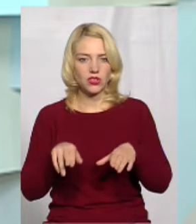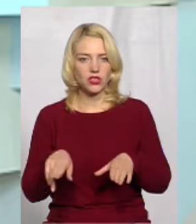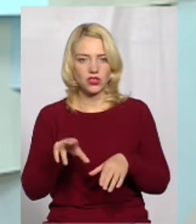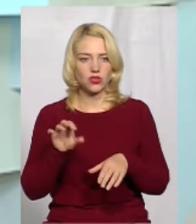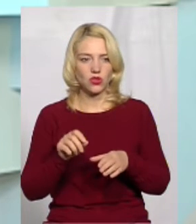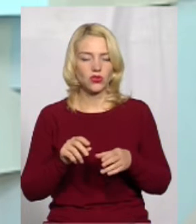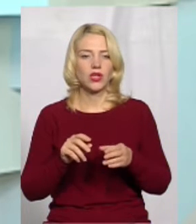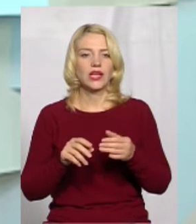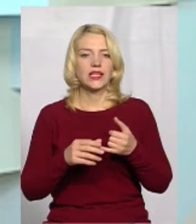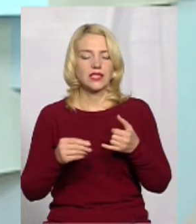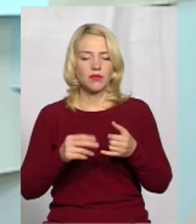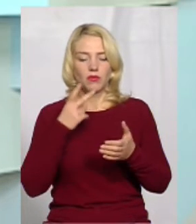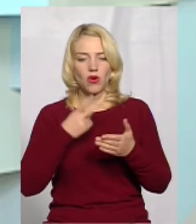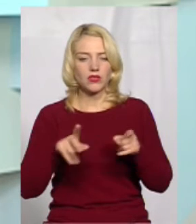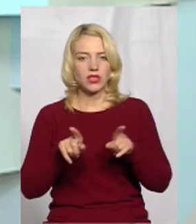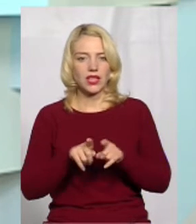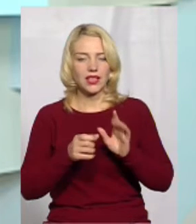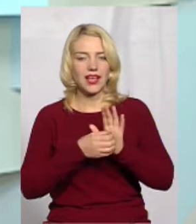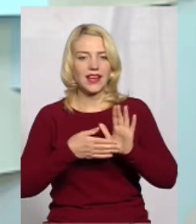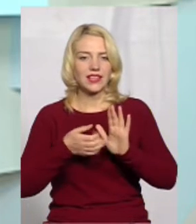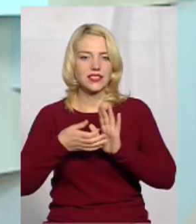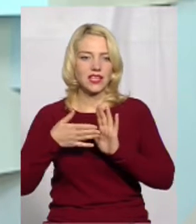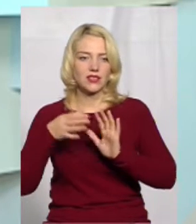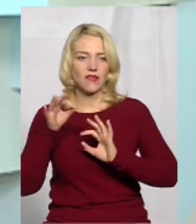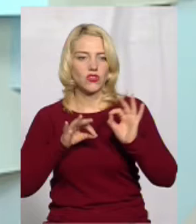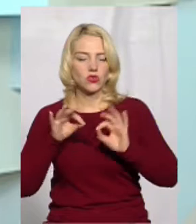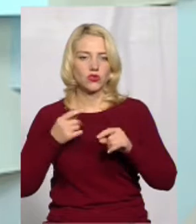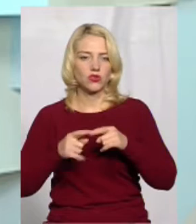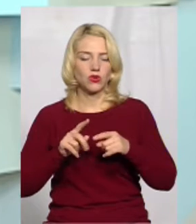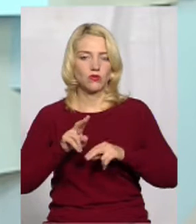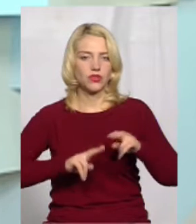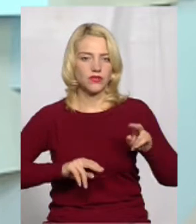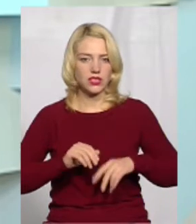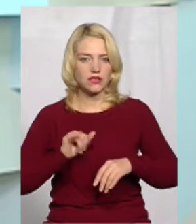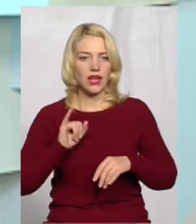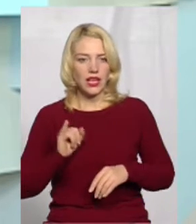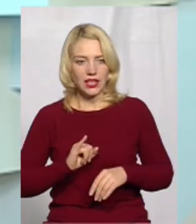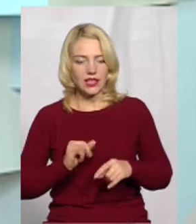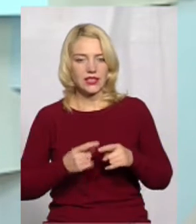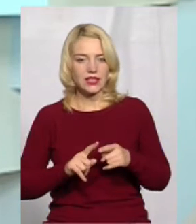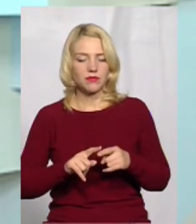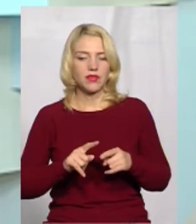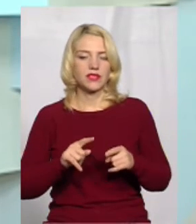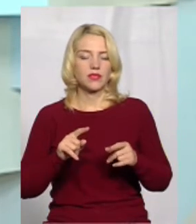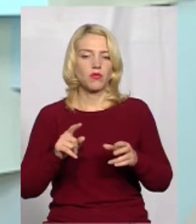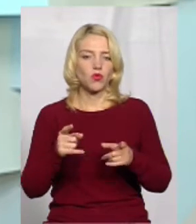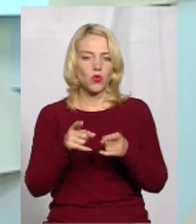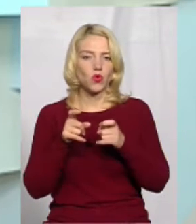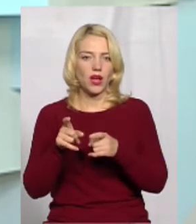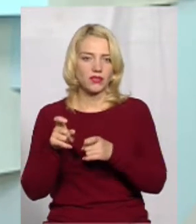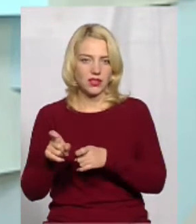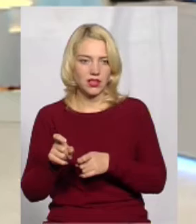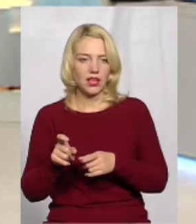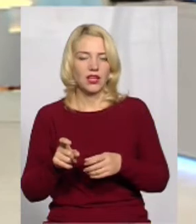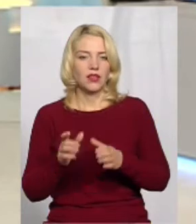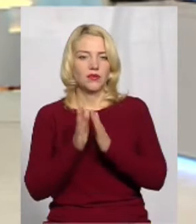реєстрації відсотку цього будівництва і тим самим спонукати, якби,